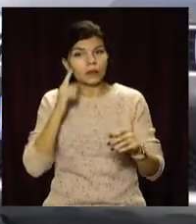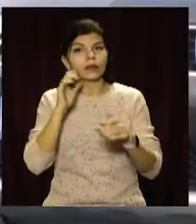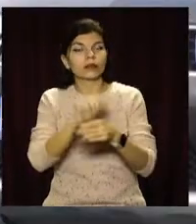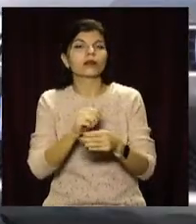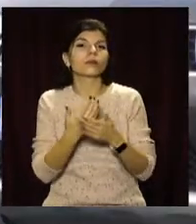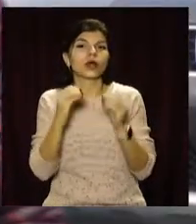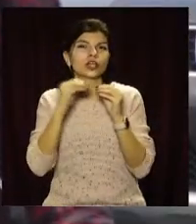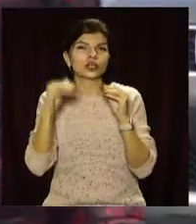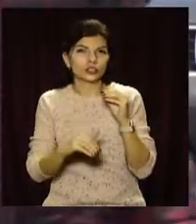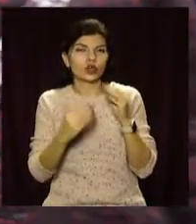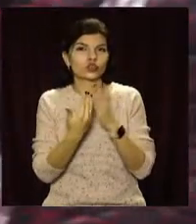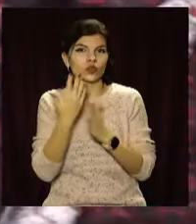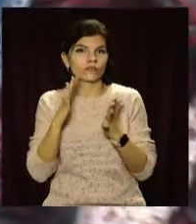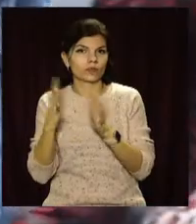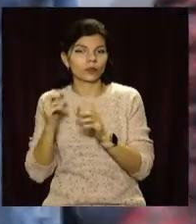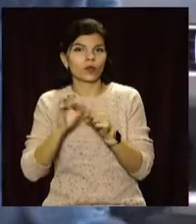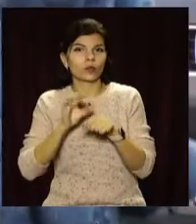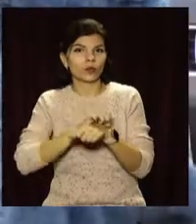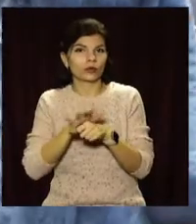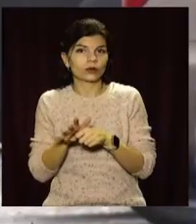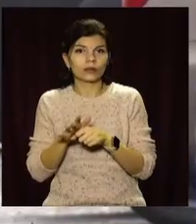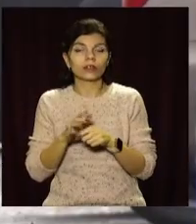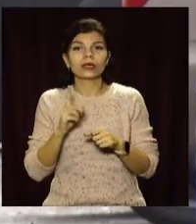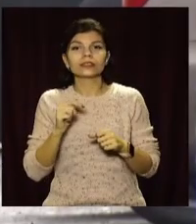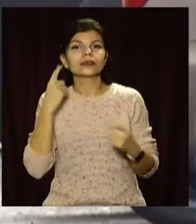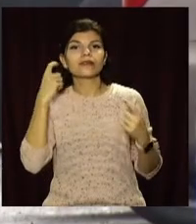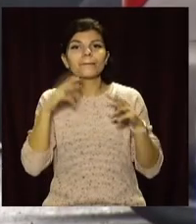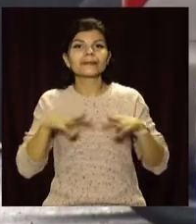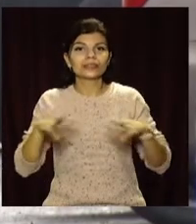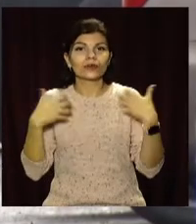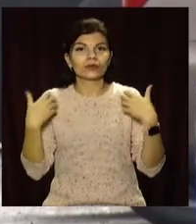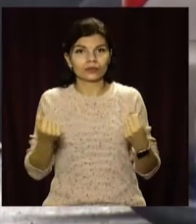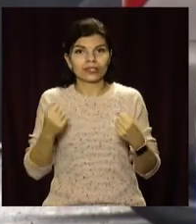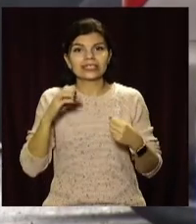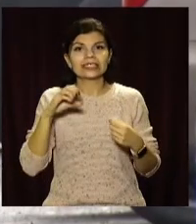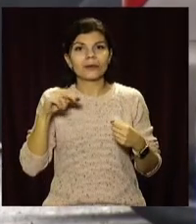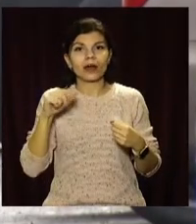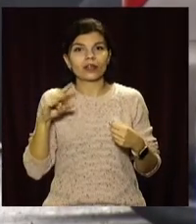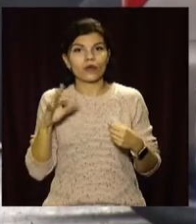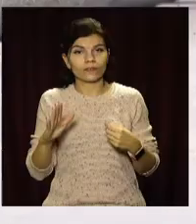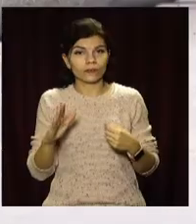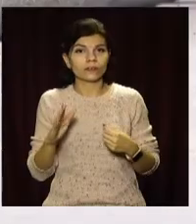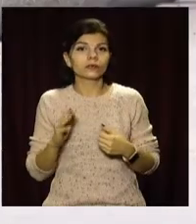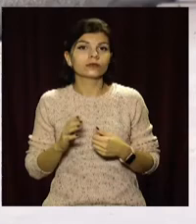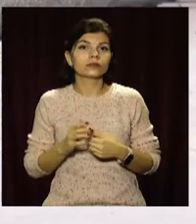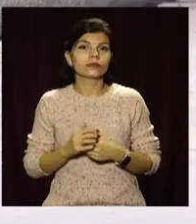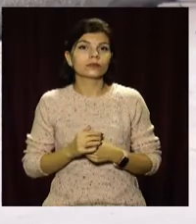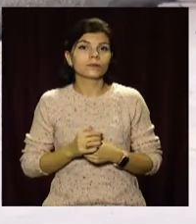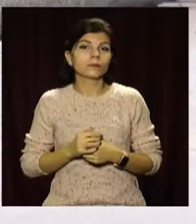Зафіксували майже 10 тисяч нових хворих на коронавірус. За даними міністра охорони здоров'я Максима Степанова,